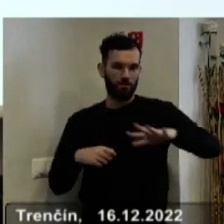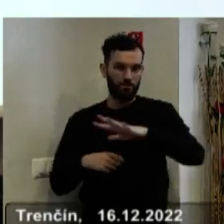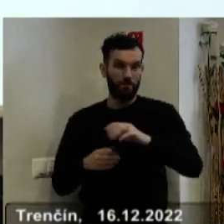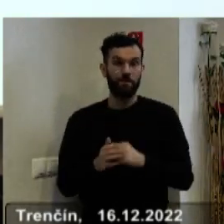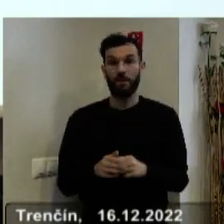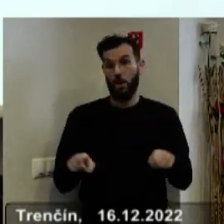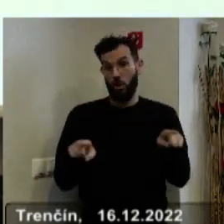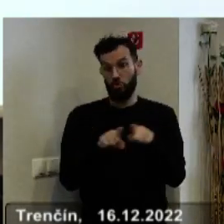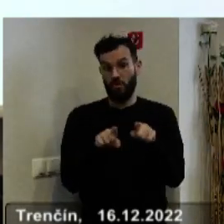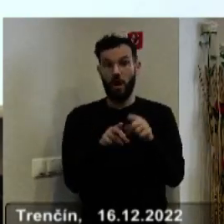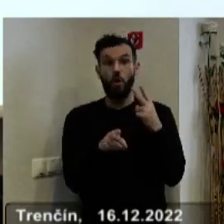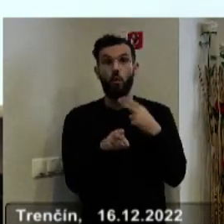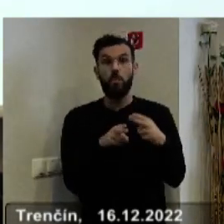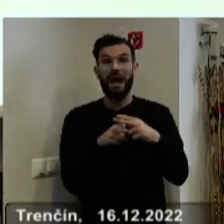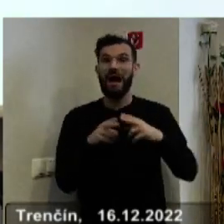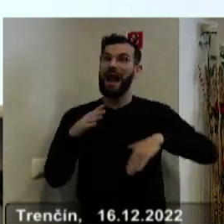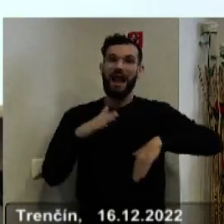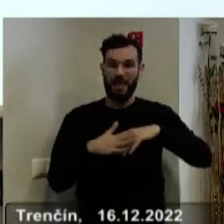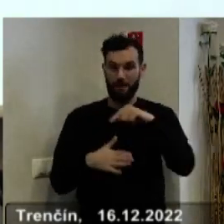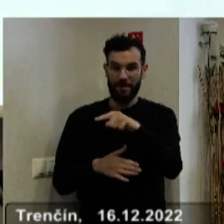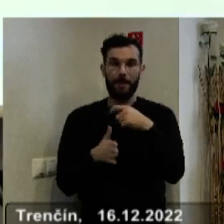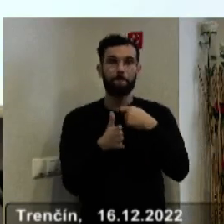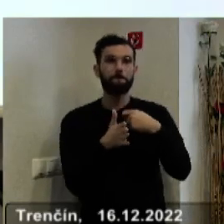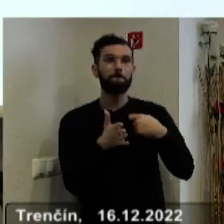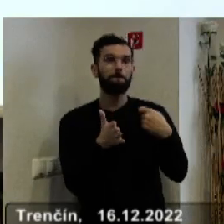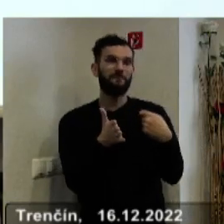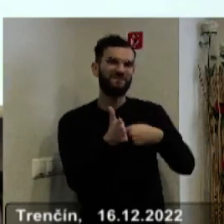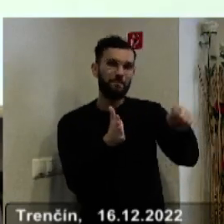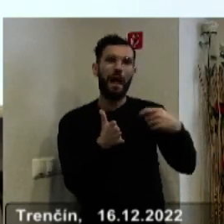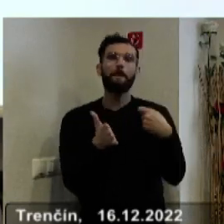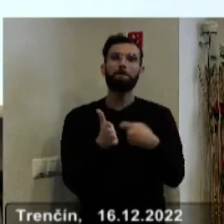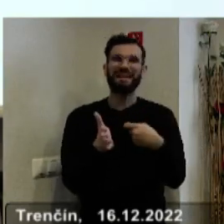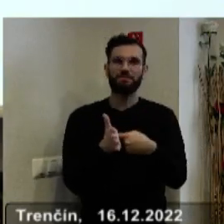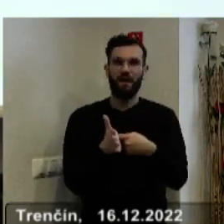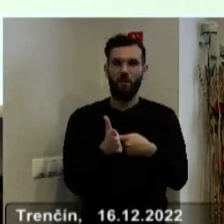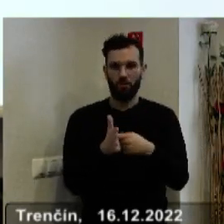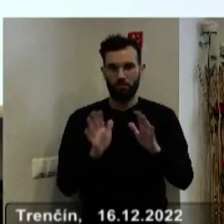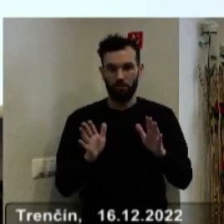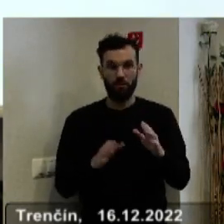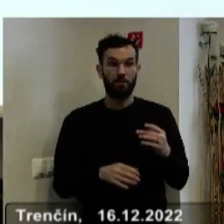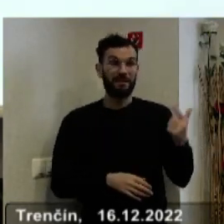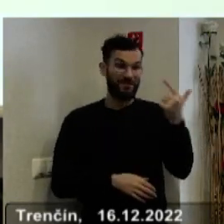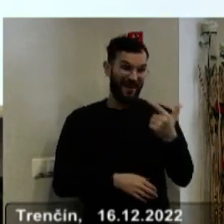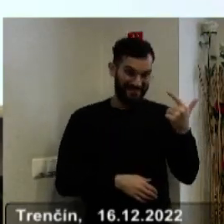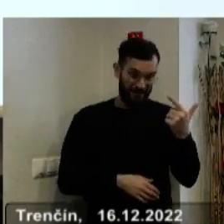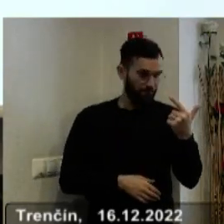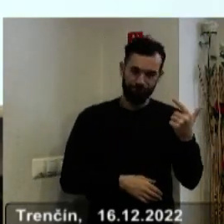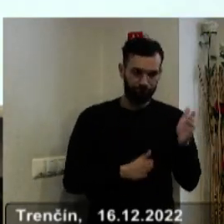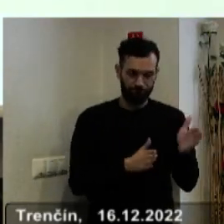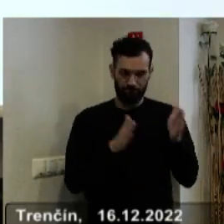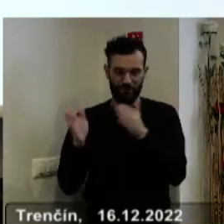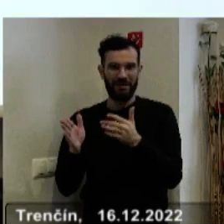Zároveň dochádza k úprave lehoty na vyplatenie týchto príspevkov, ktorú si vyžiadala doterajšia Prax z 20. na 25.